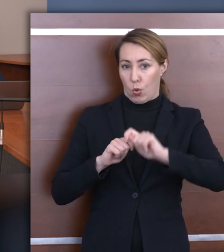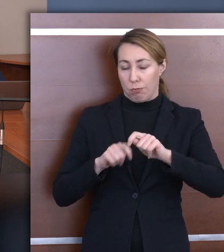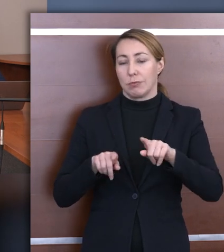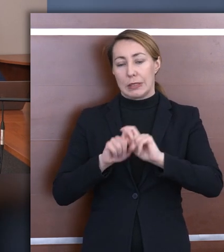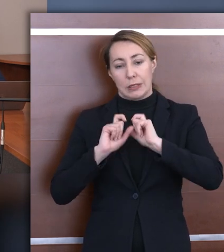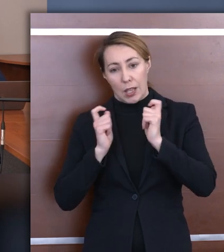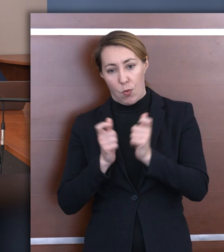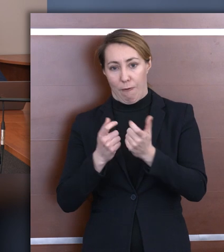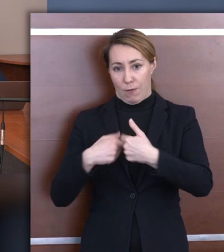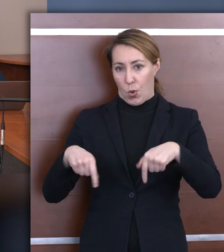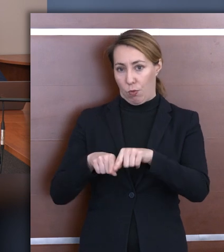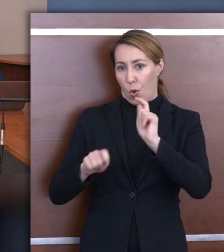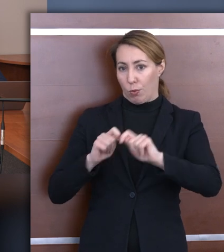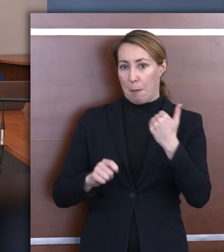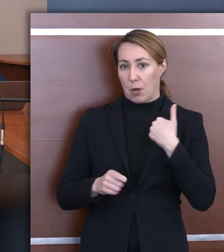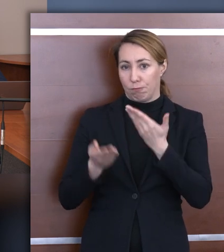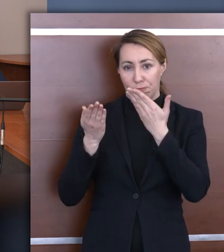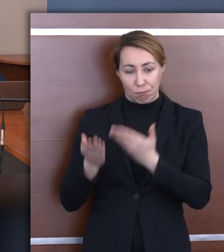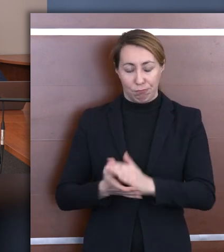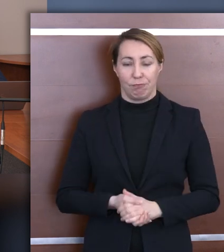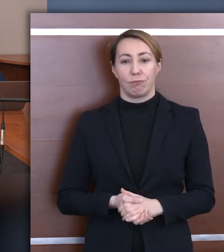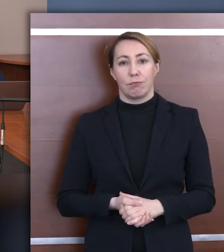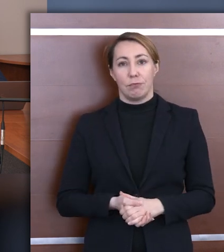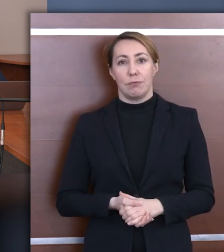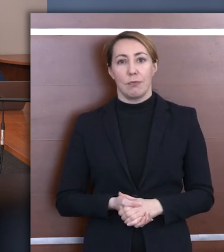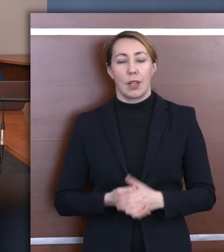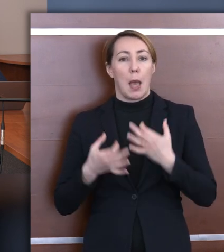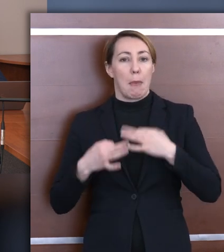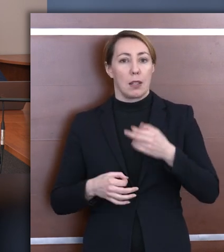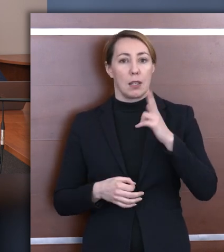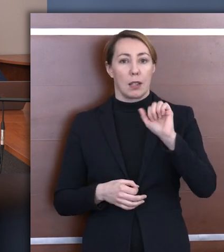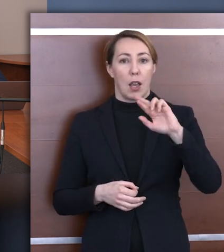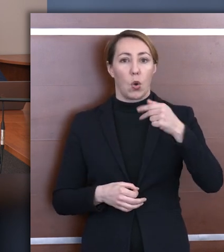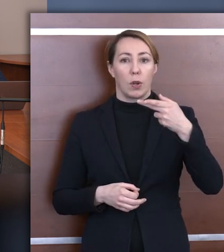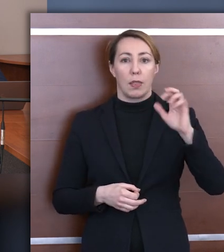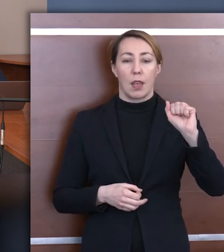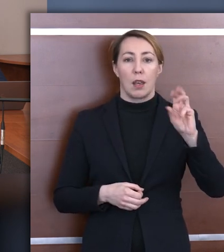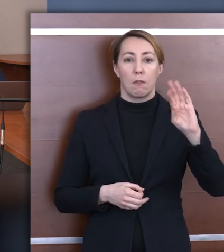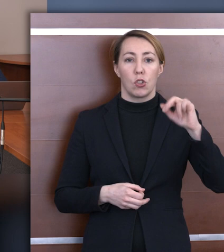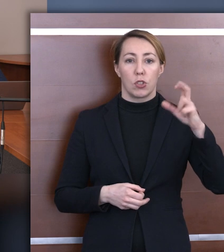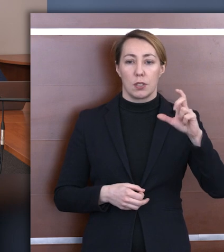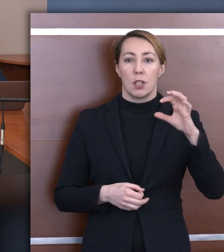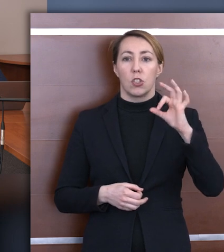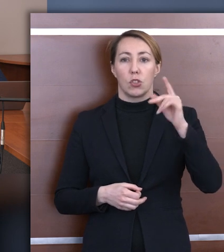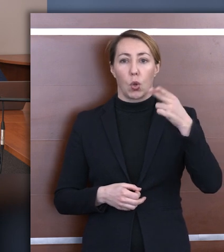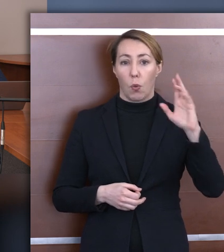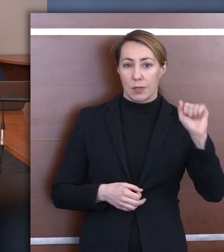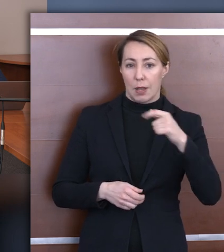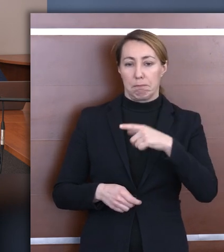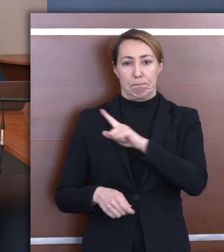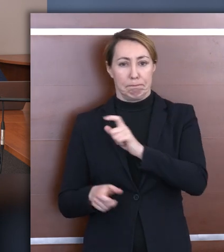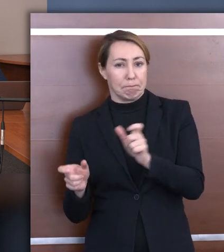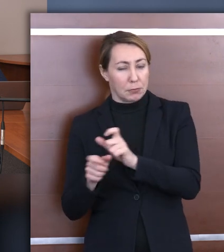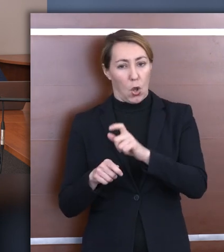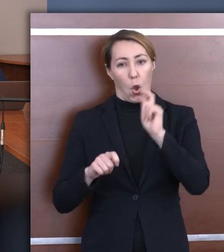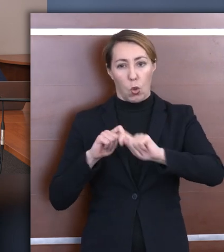przeprowadził i tak naprawdę to jest Pani dzieło ta kontrola. Pani Karolina Wierszy-Szytkowska nadzorowała tę kontrolę i naprawdę